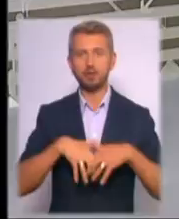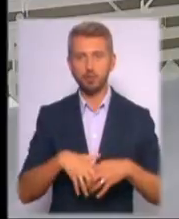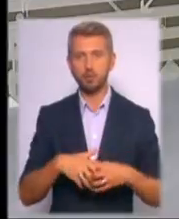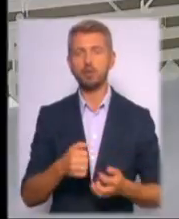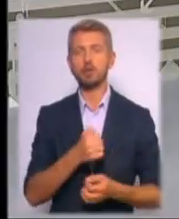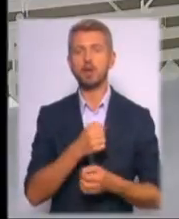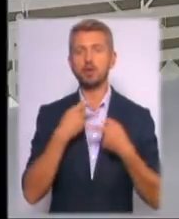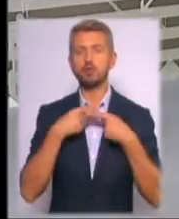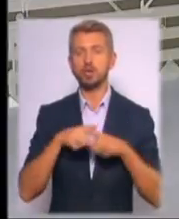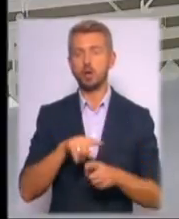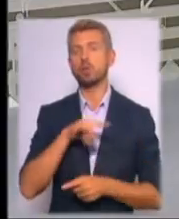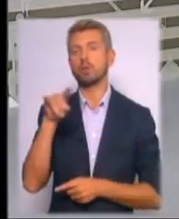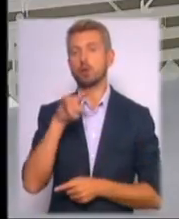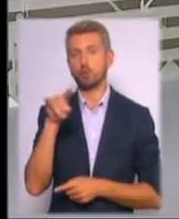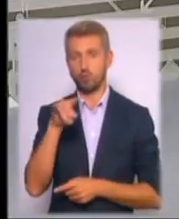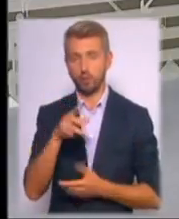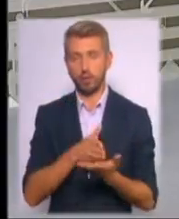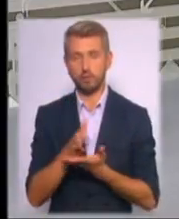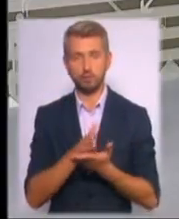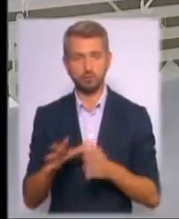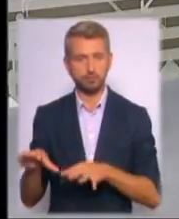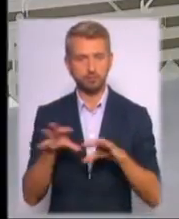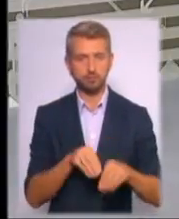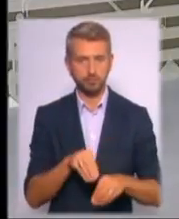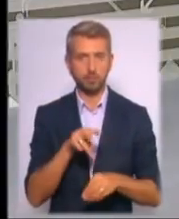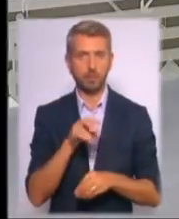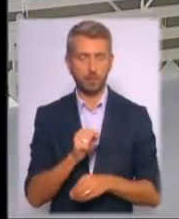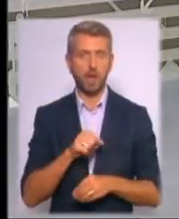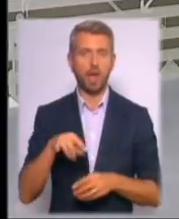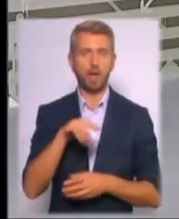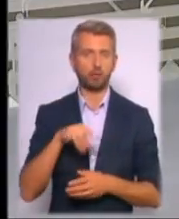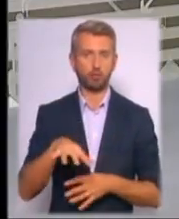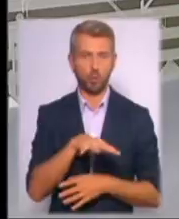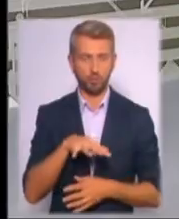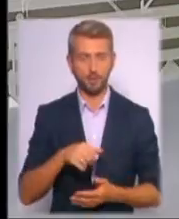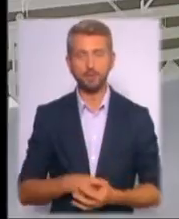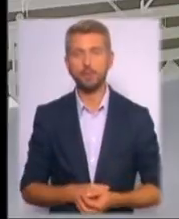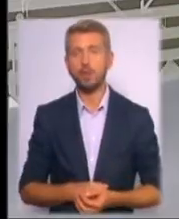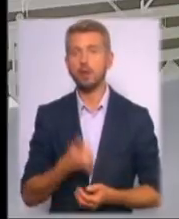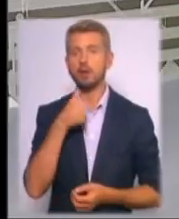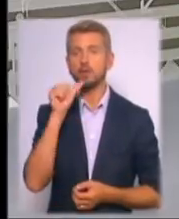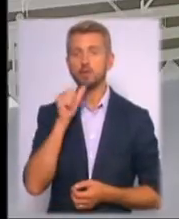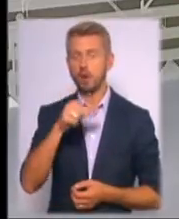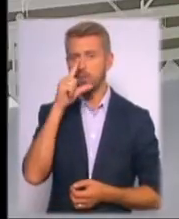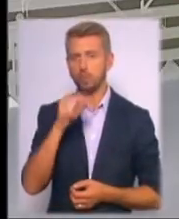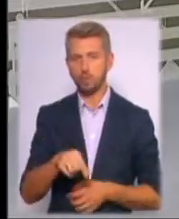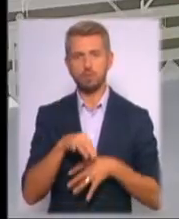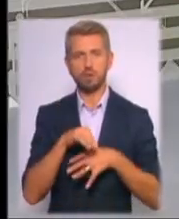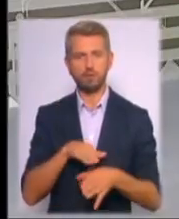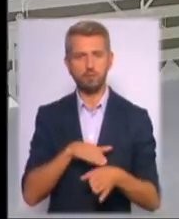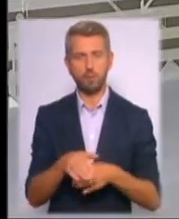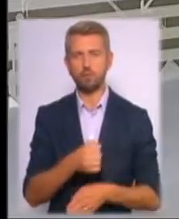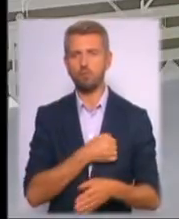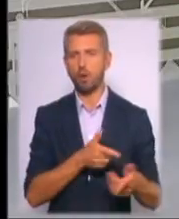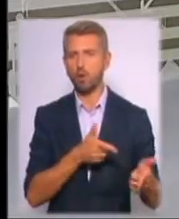оперативні аеродроми. Туди спрямовують літаки і вертольоти армійської авіації. Напередодні Путін провів у повну боєготовність